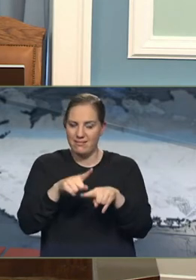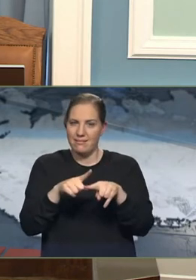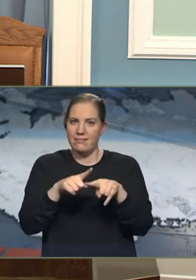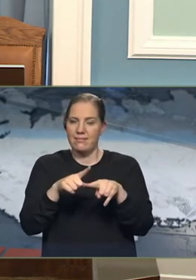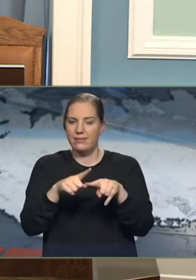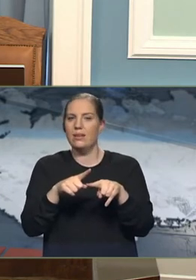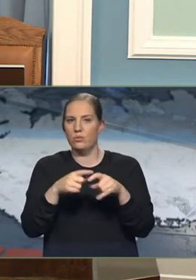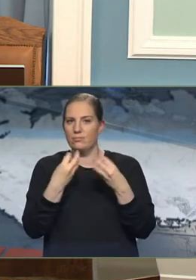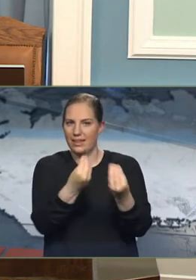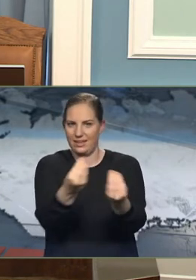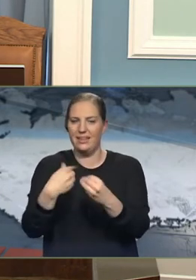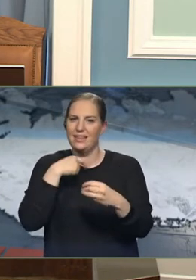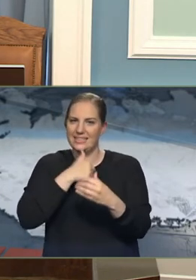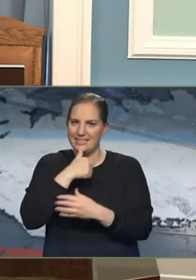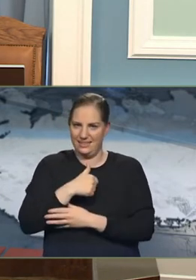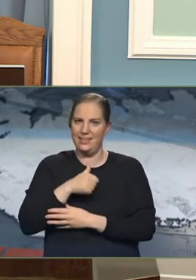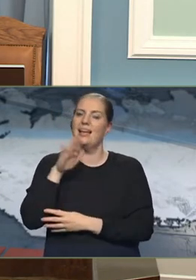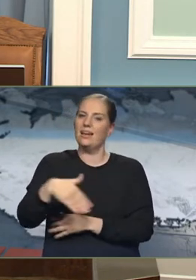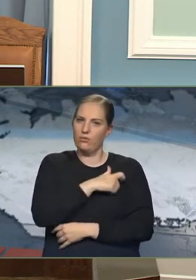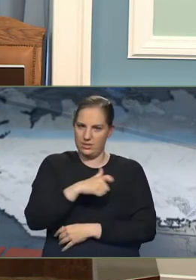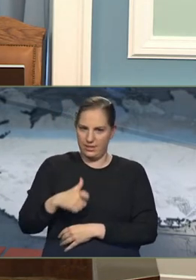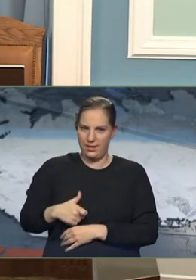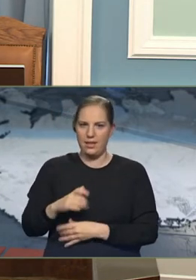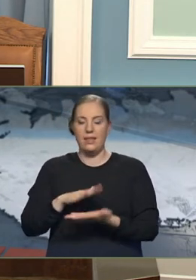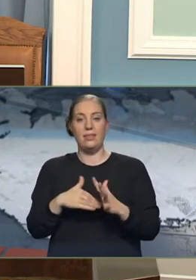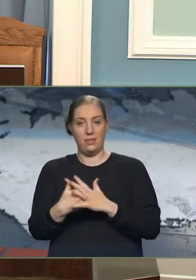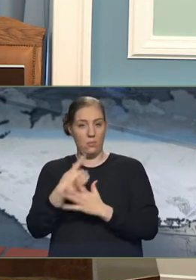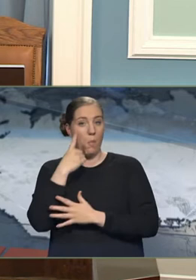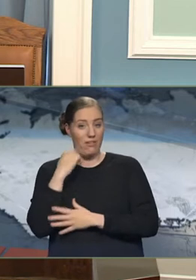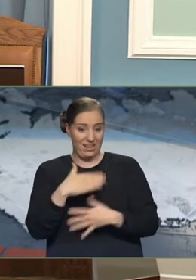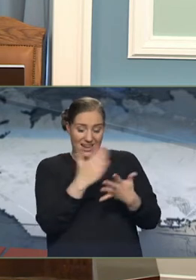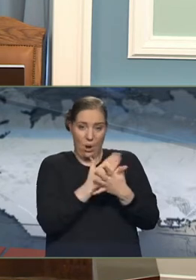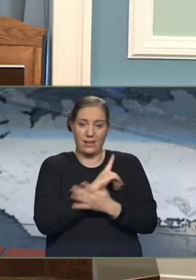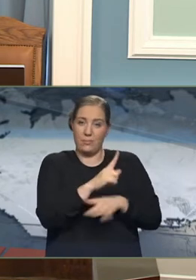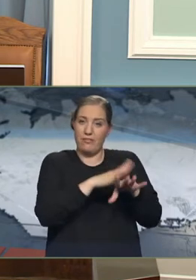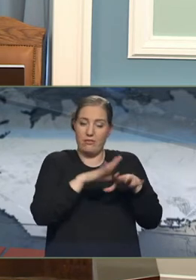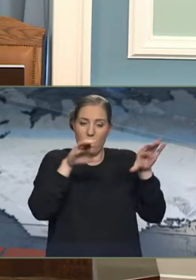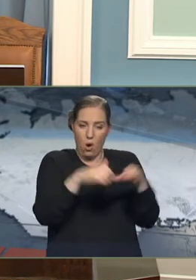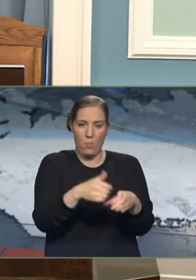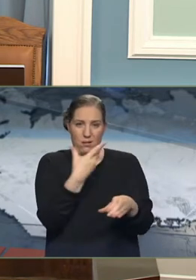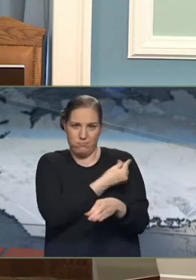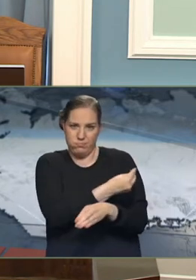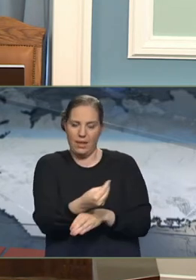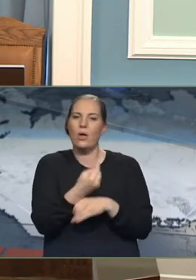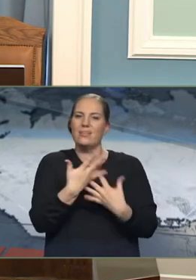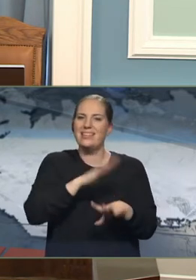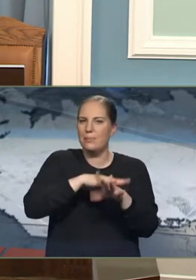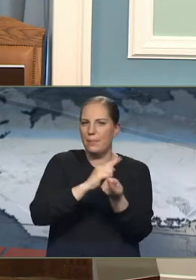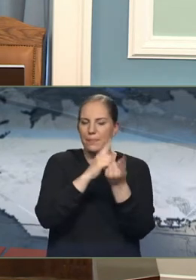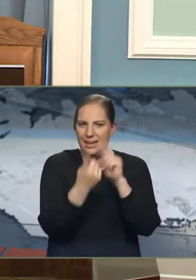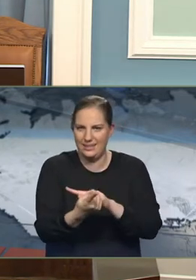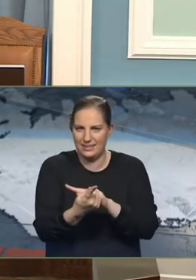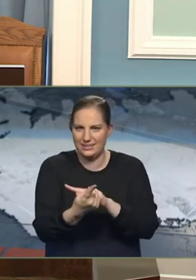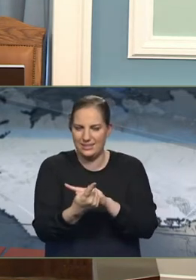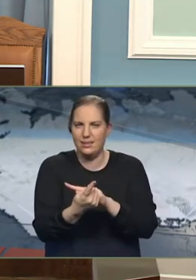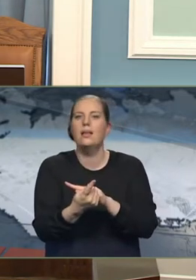orðið á hvern tímamót sem við erum búin að ljúka bólusetningu þess sem við koma að hópa. Það er að segja að eldri borgarar, þá munum við